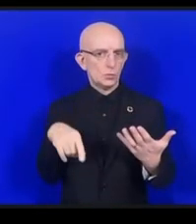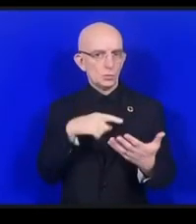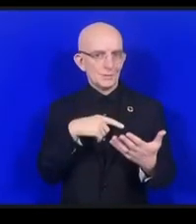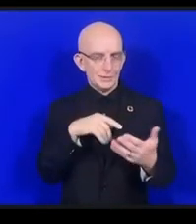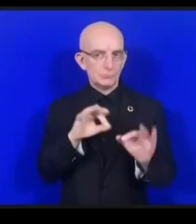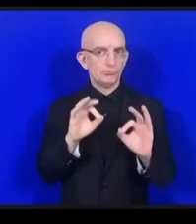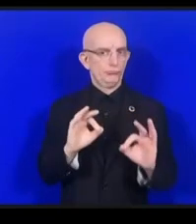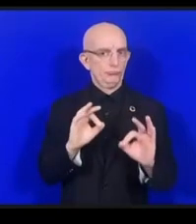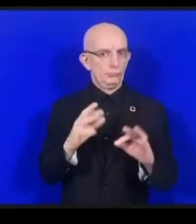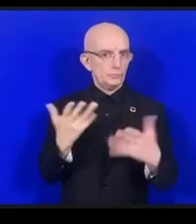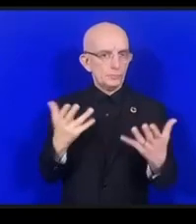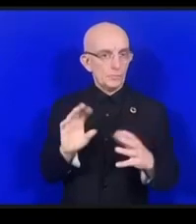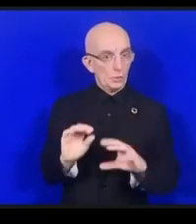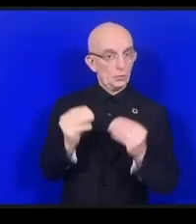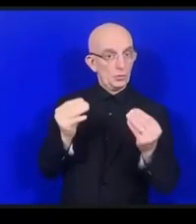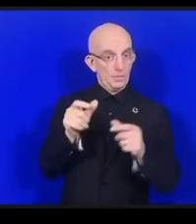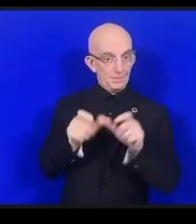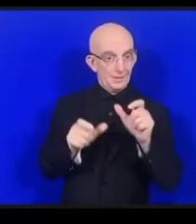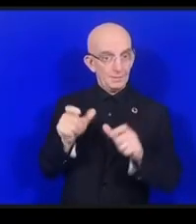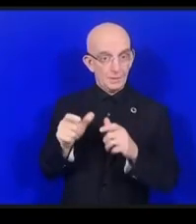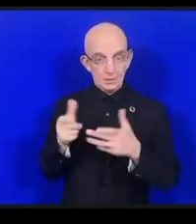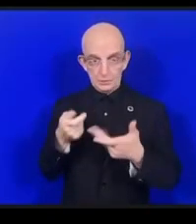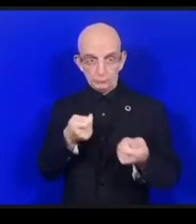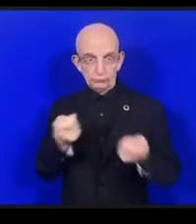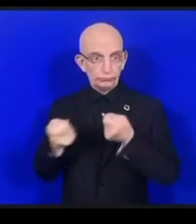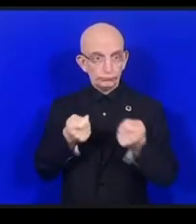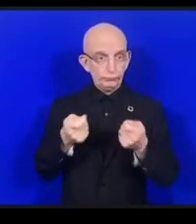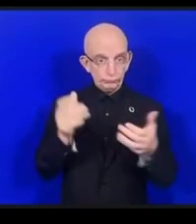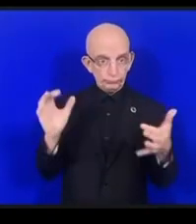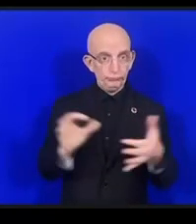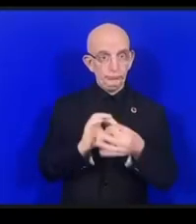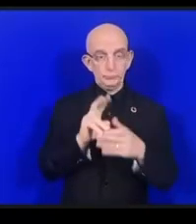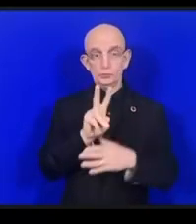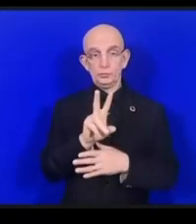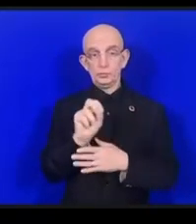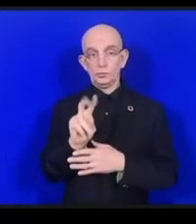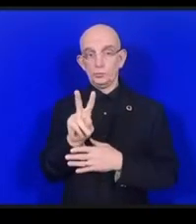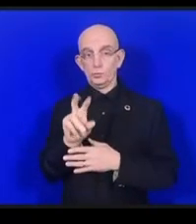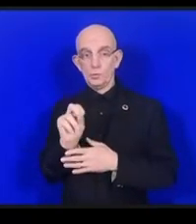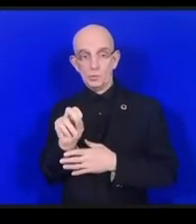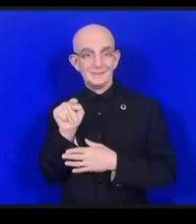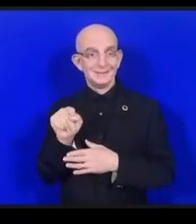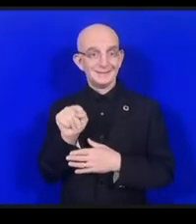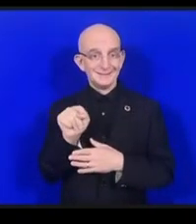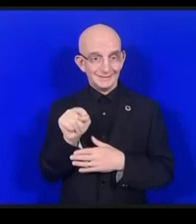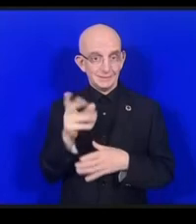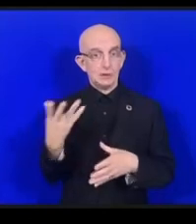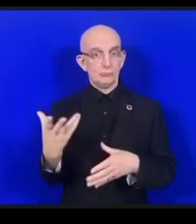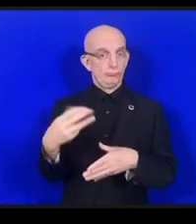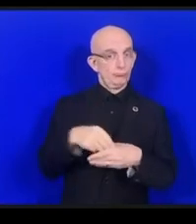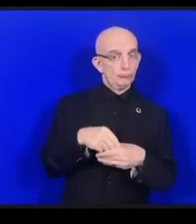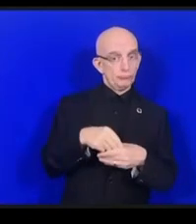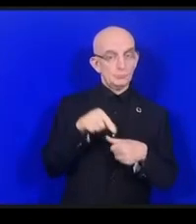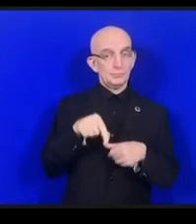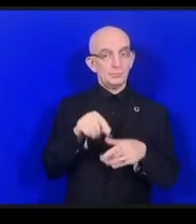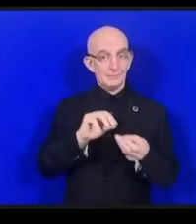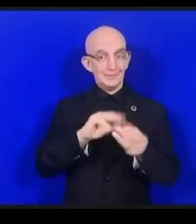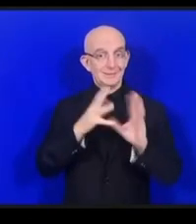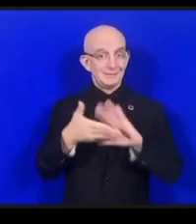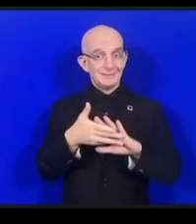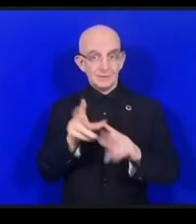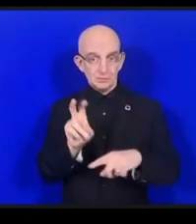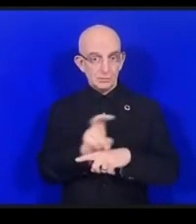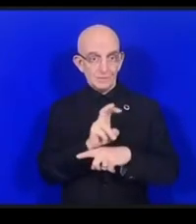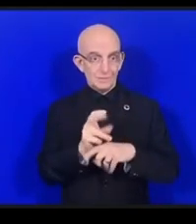2020年にワーショップを開催しましたインターネIGF2020の時にワークショップを主催しましたそして